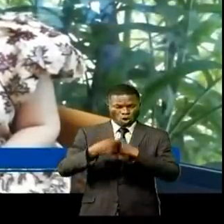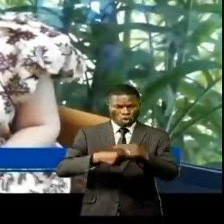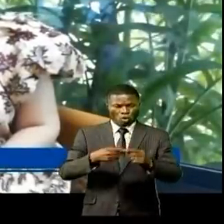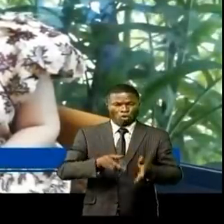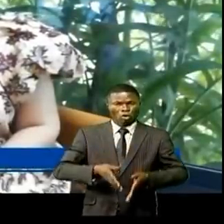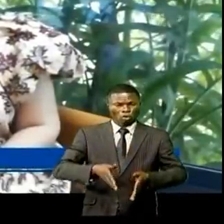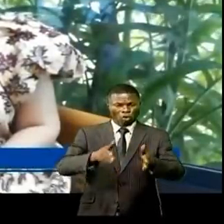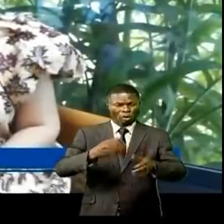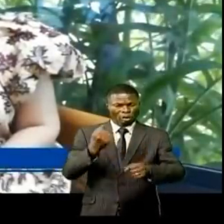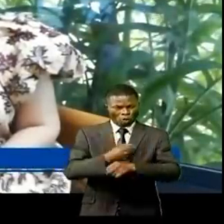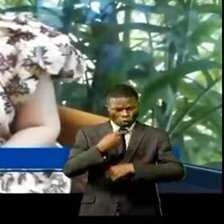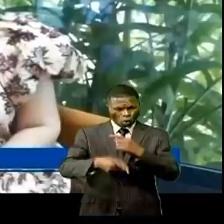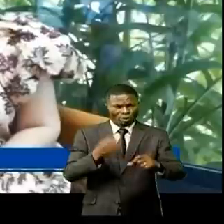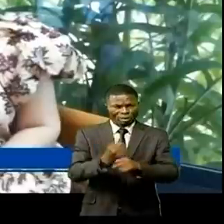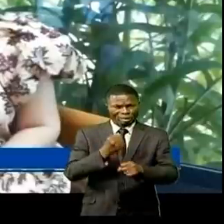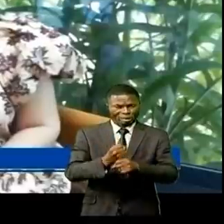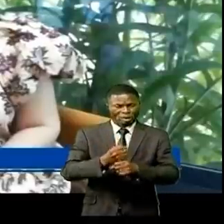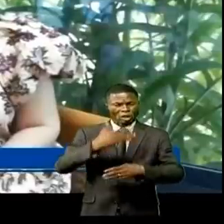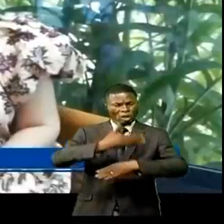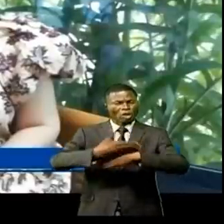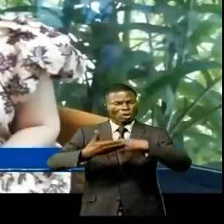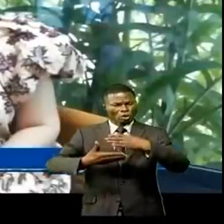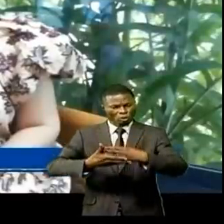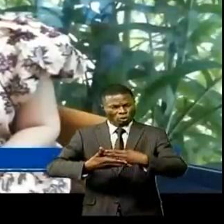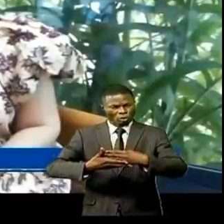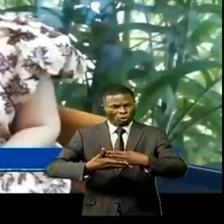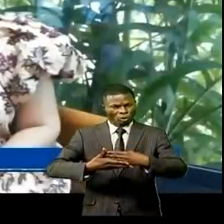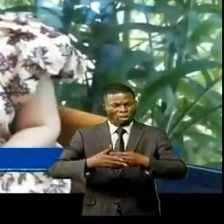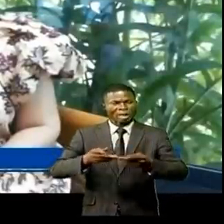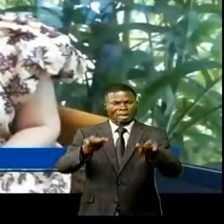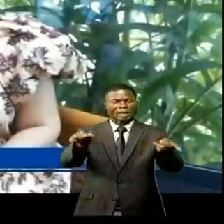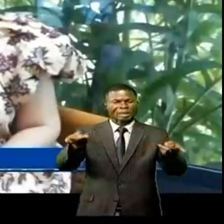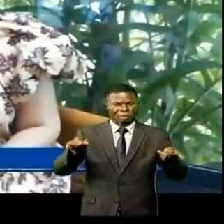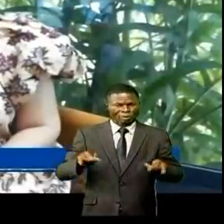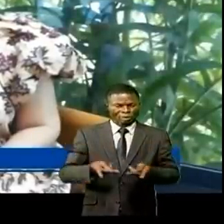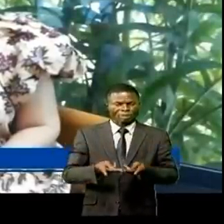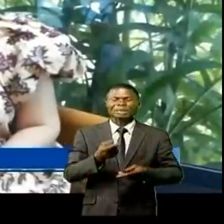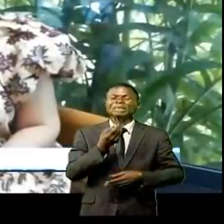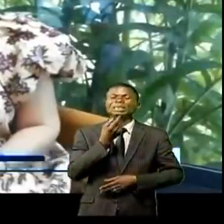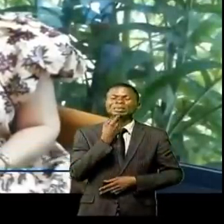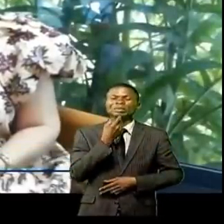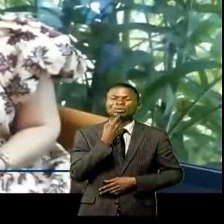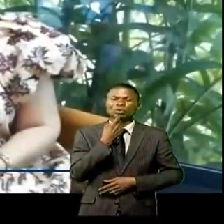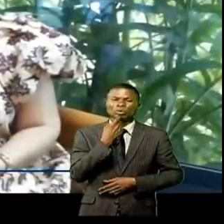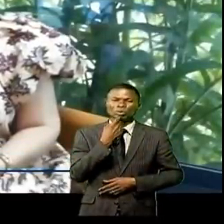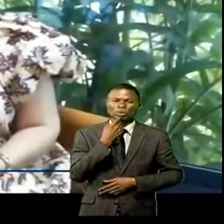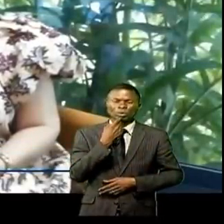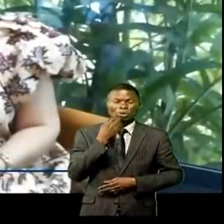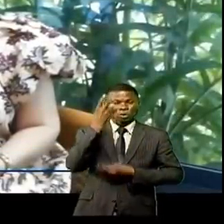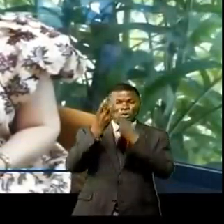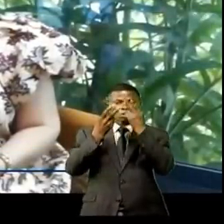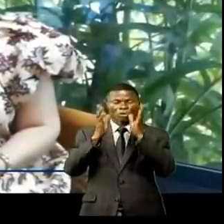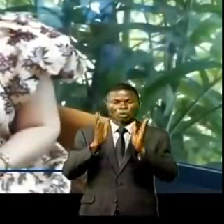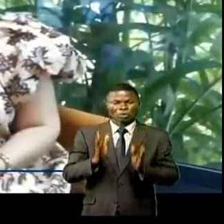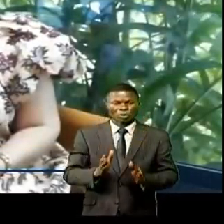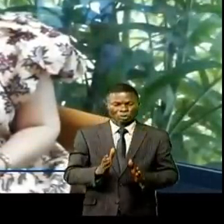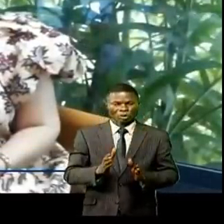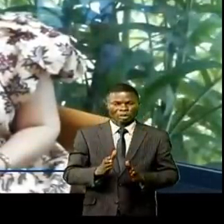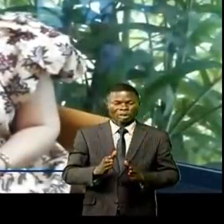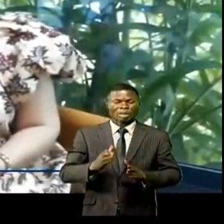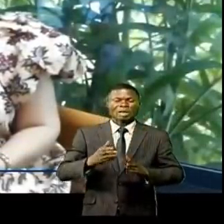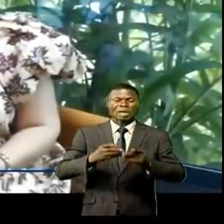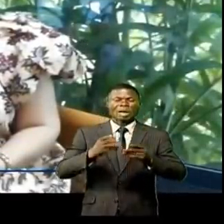des travaux de restauration du site historique et touristique du mausolée